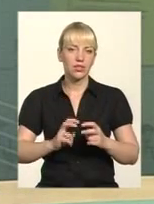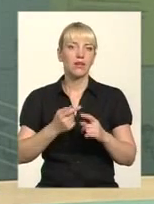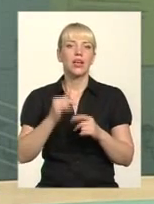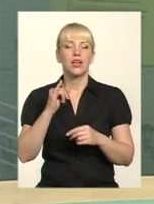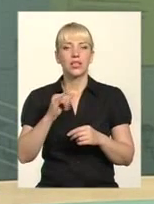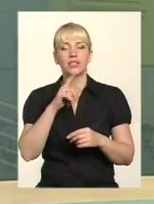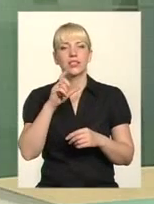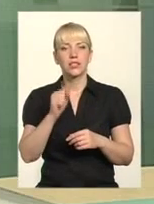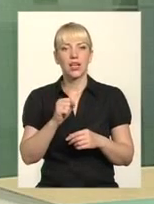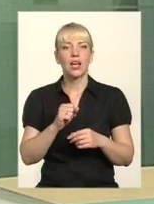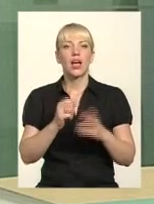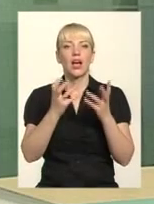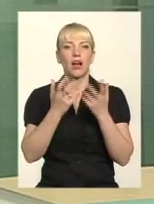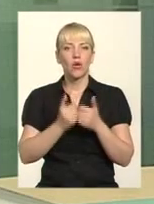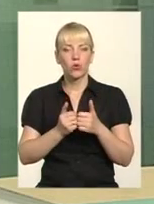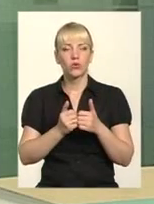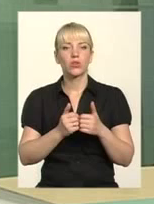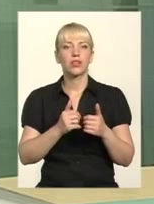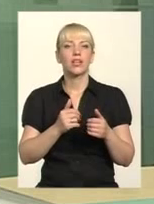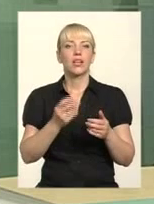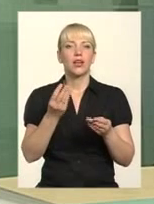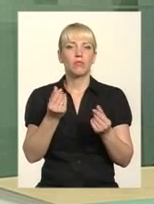бюджету експертну оцінку ліфтів.